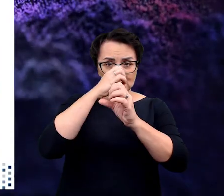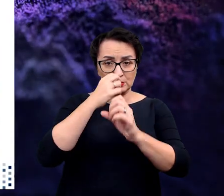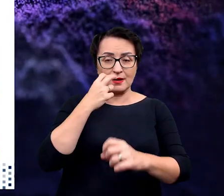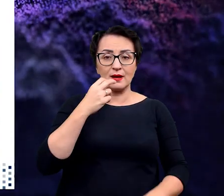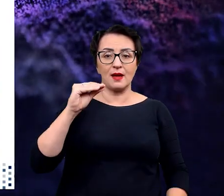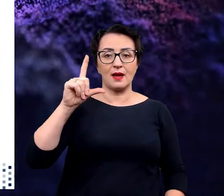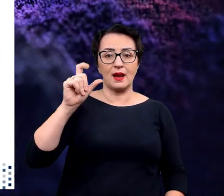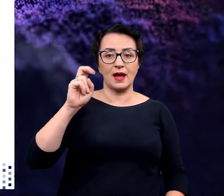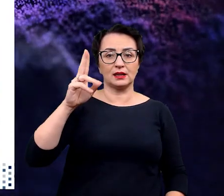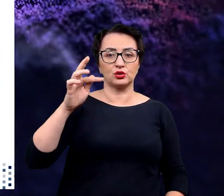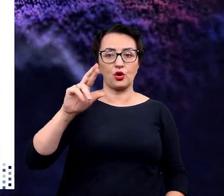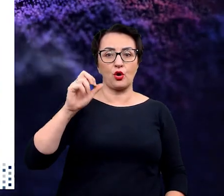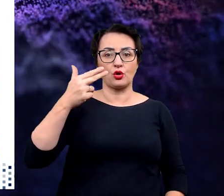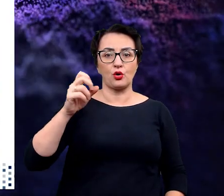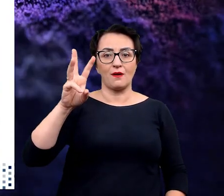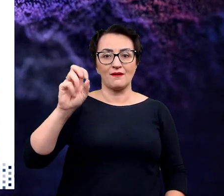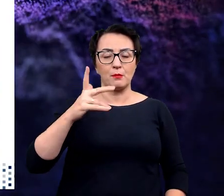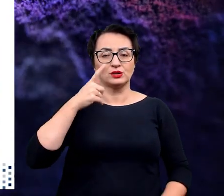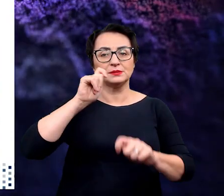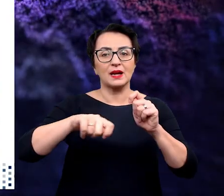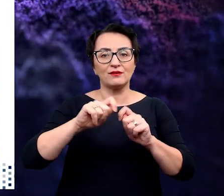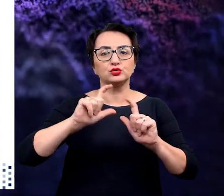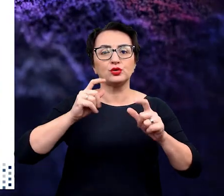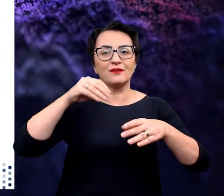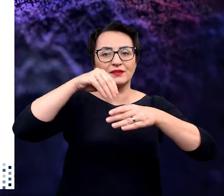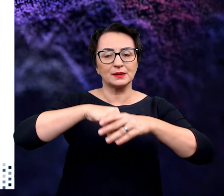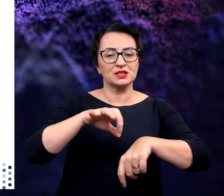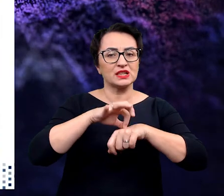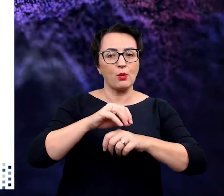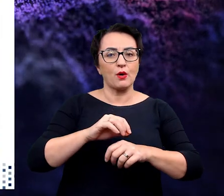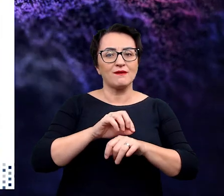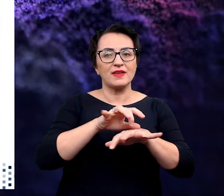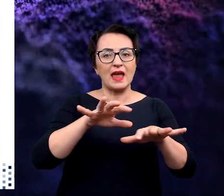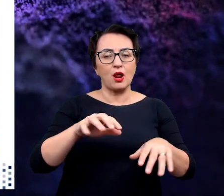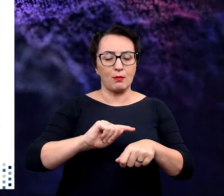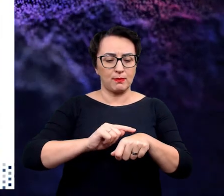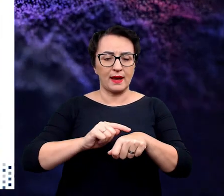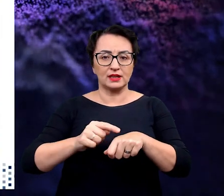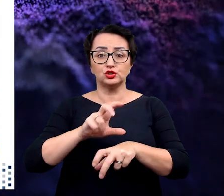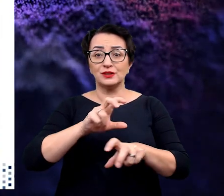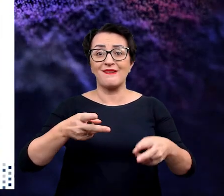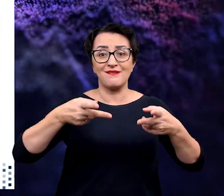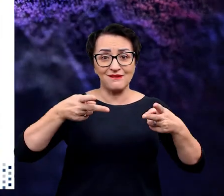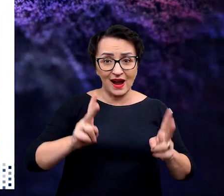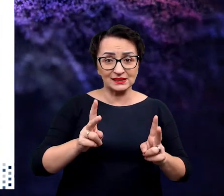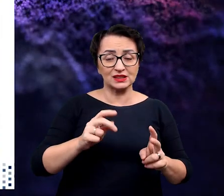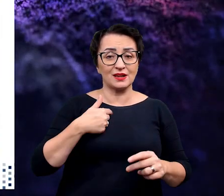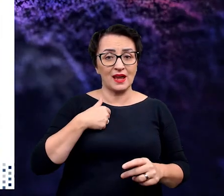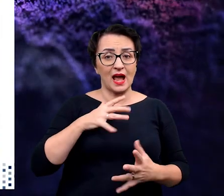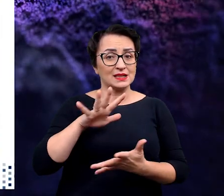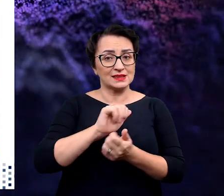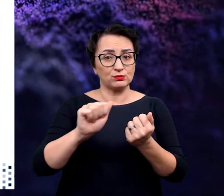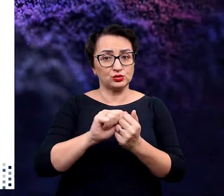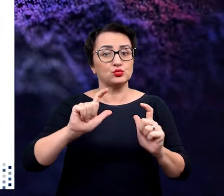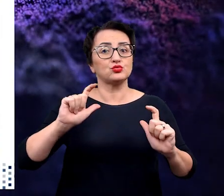mikroskopii elektronowej, mogłam sprawdzić, co się dzieje z ciałem wielopęcherzykowym. Czy rzeczywiście coś funkcjonalnie